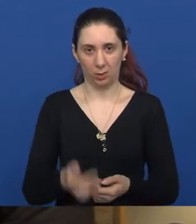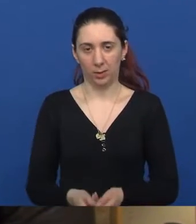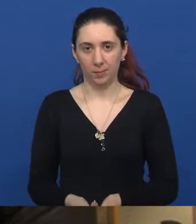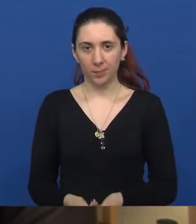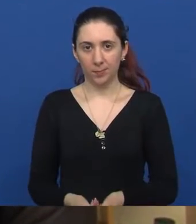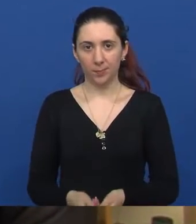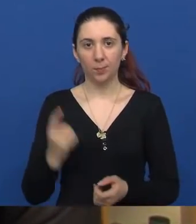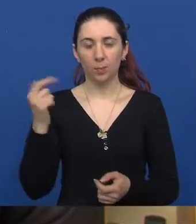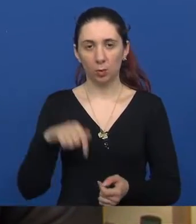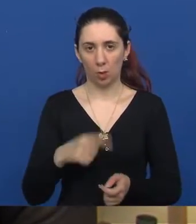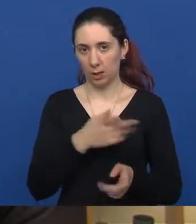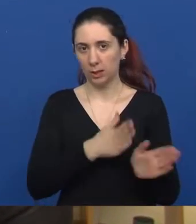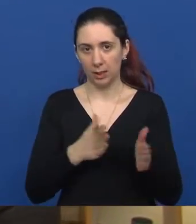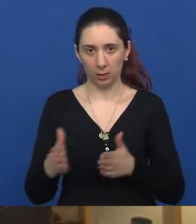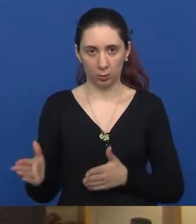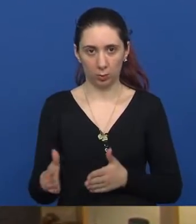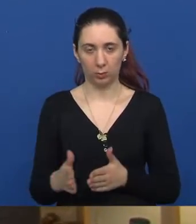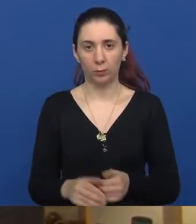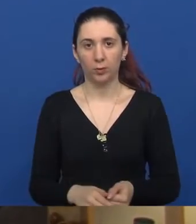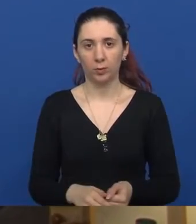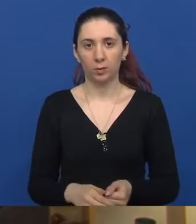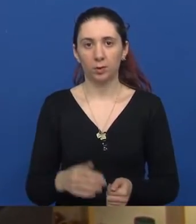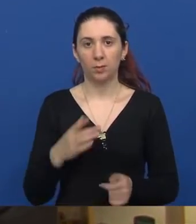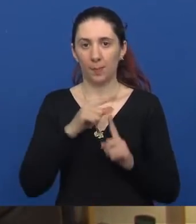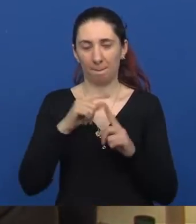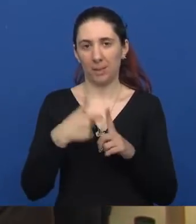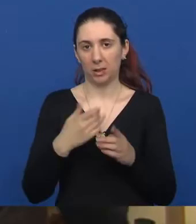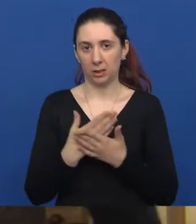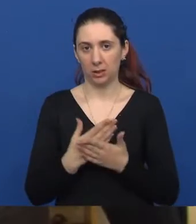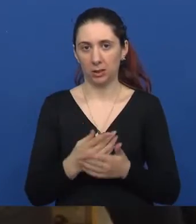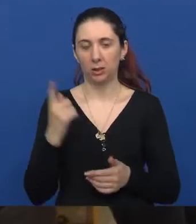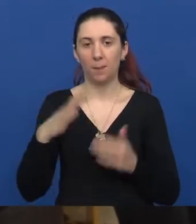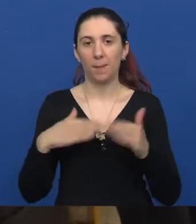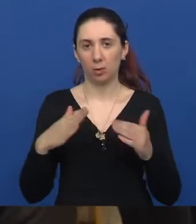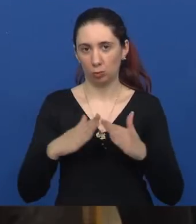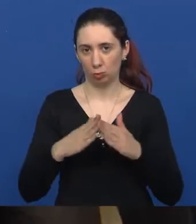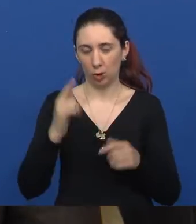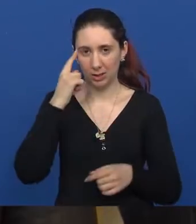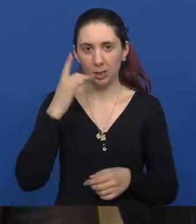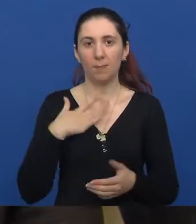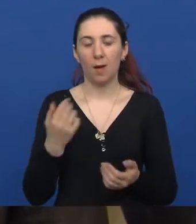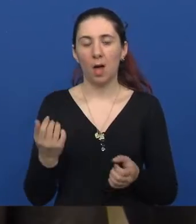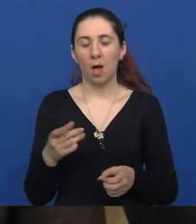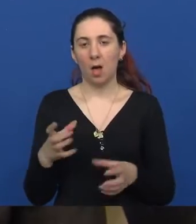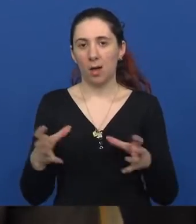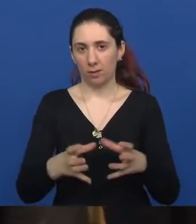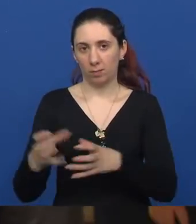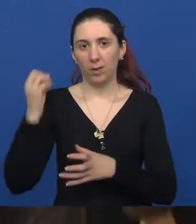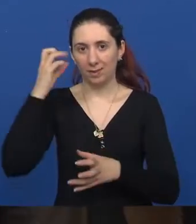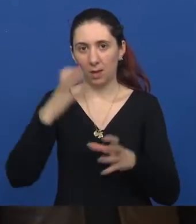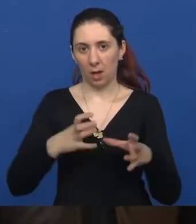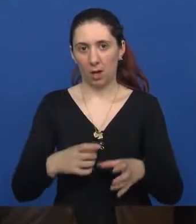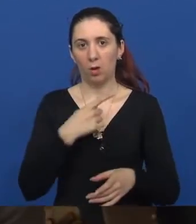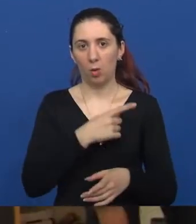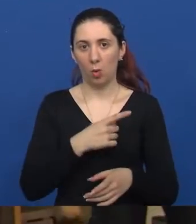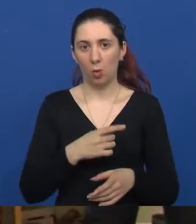dolazi redovito. Imamo u PKZ-u, znači u praktičnoj kući znanja, radionice koje su podijeljene po danima. Ona